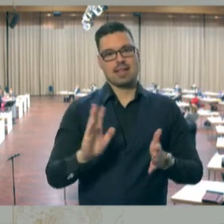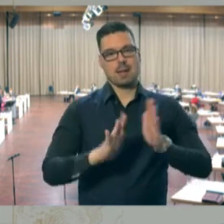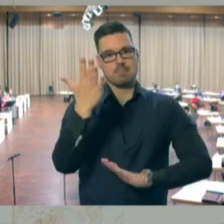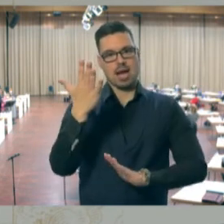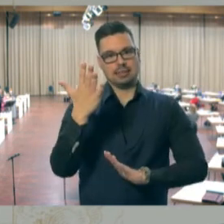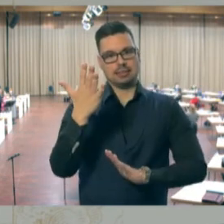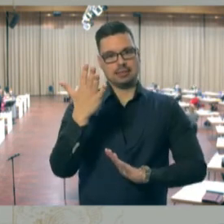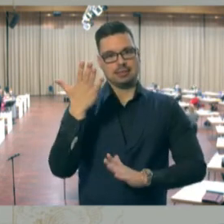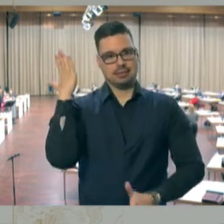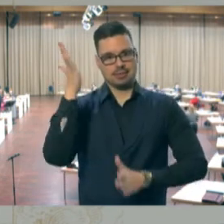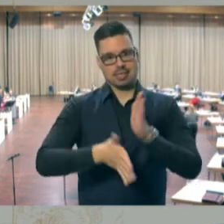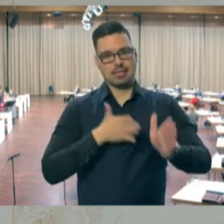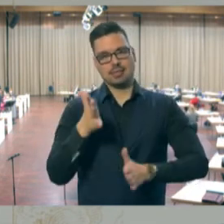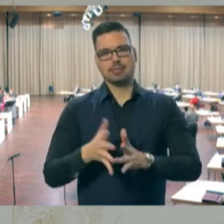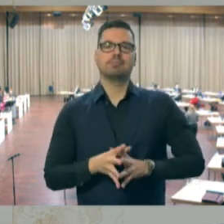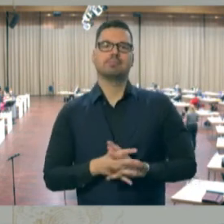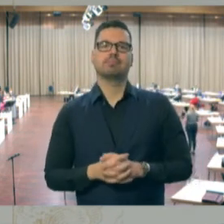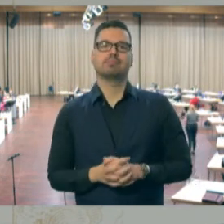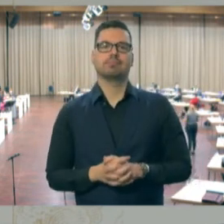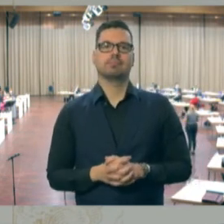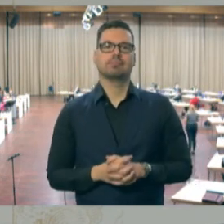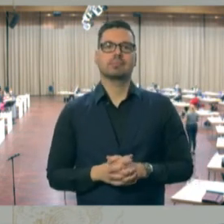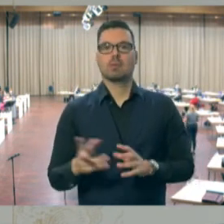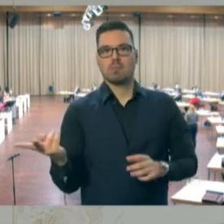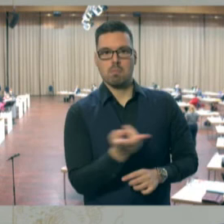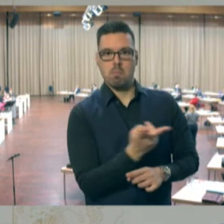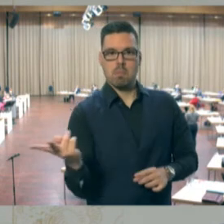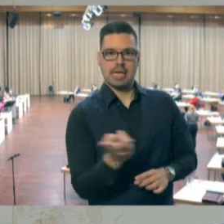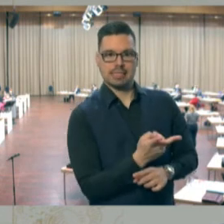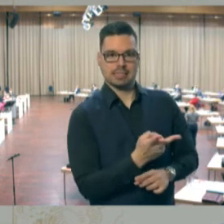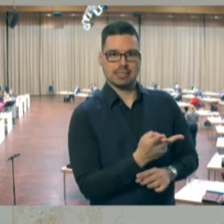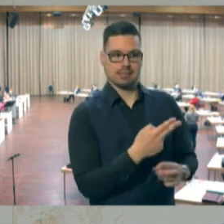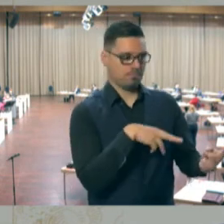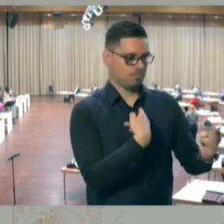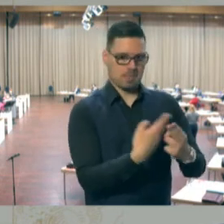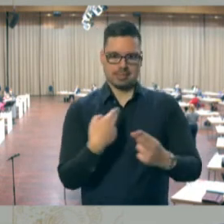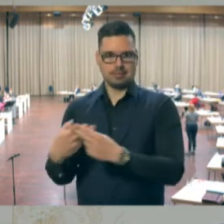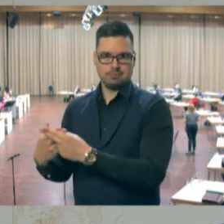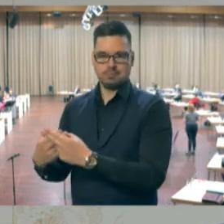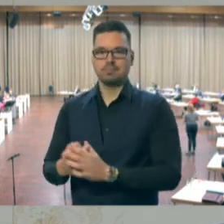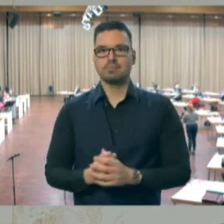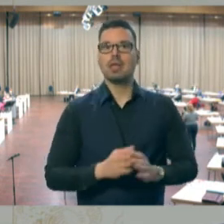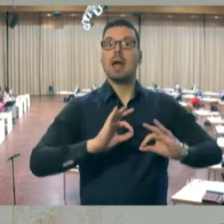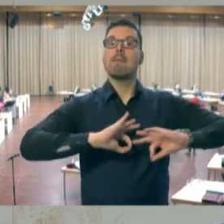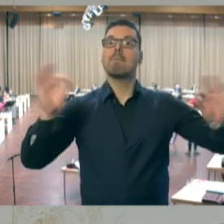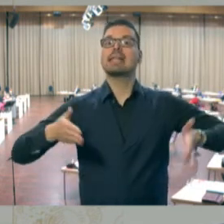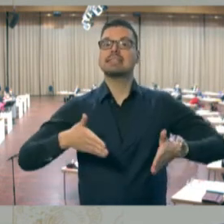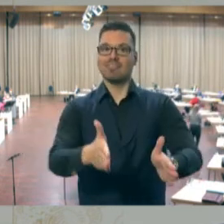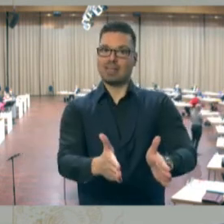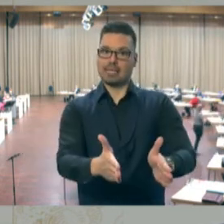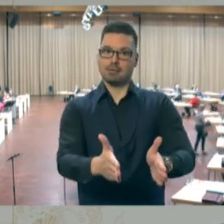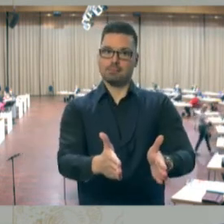Rednerpult verabschieden, der auf beides zutrifft. Und der beste Weg,